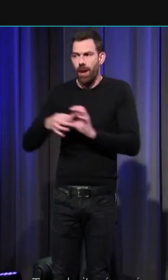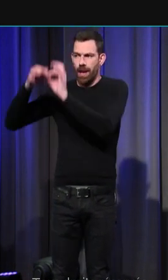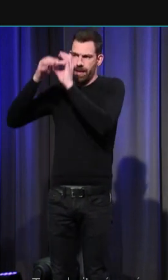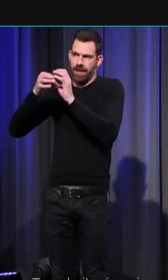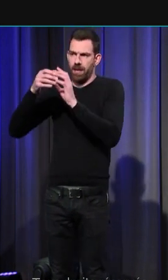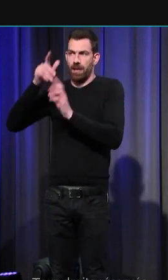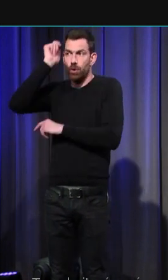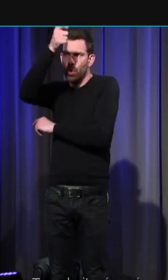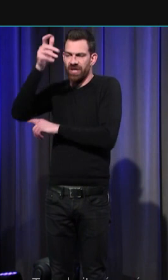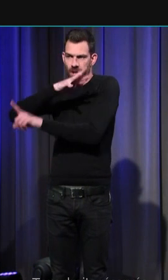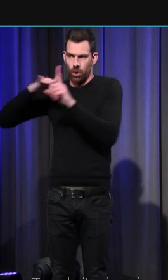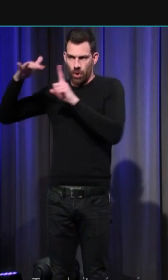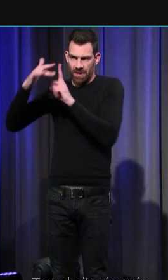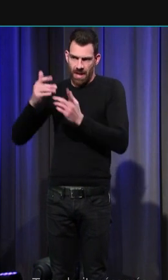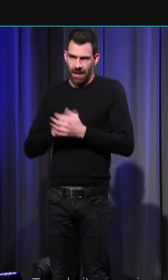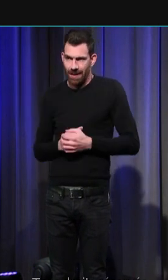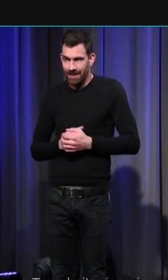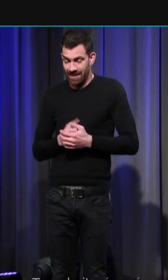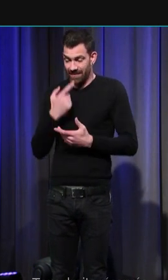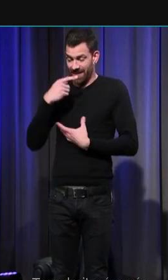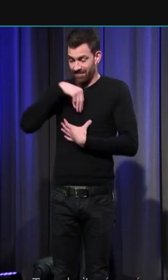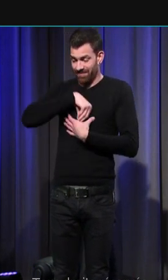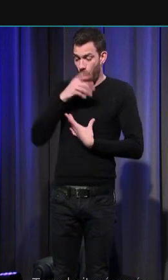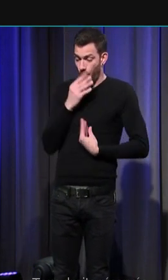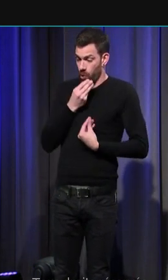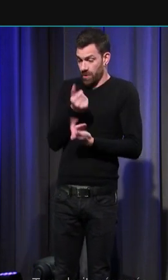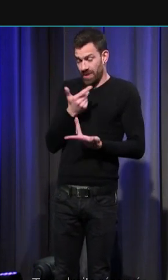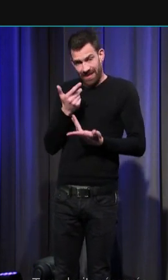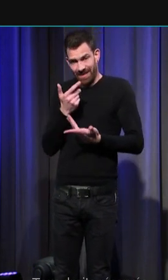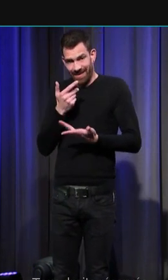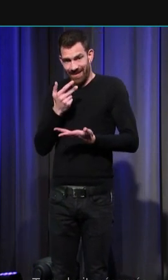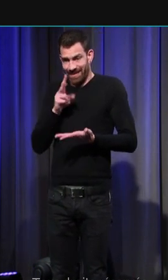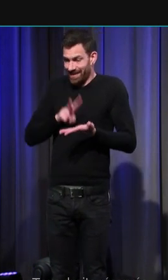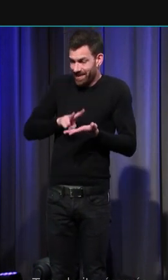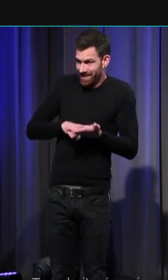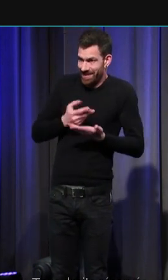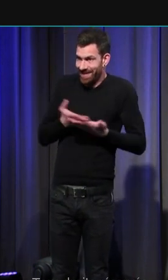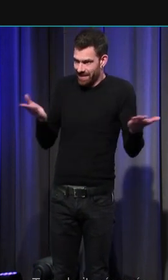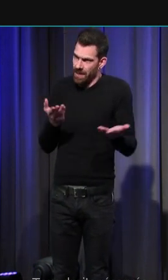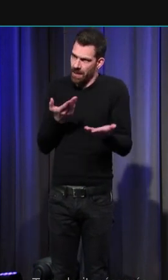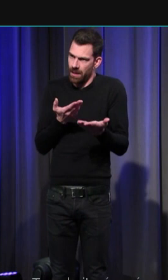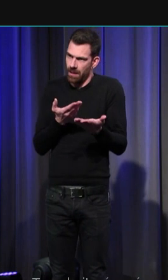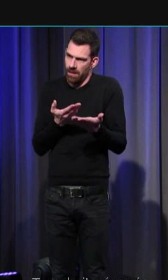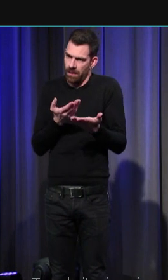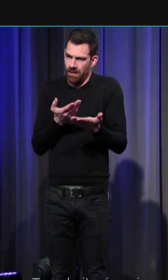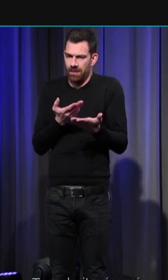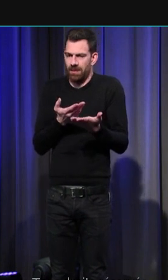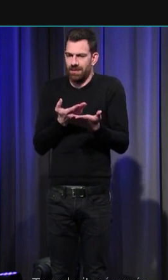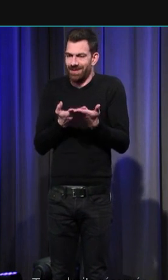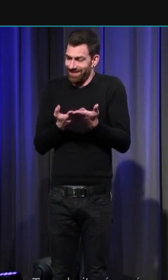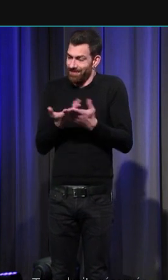et où la sincérité du ressenti est même exigée comme preuve de la légitimité des